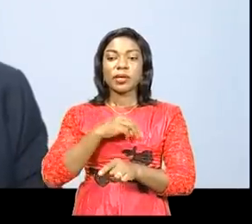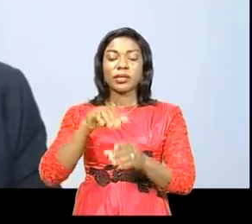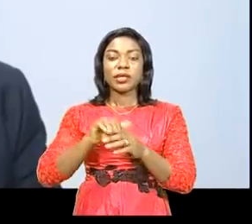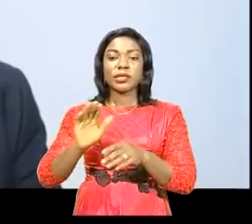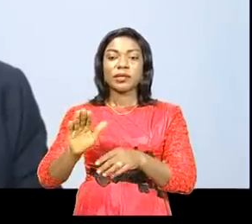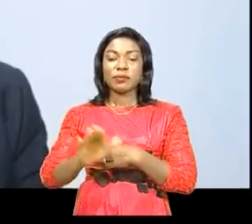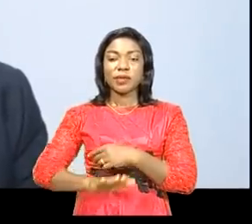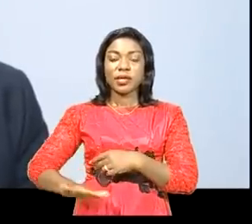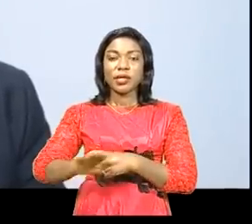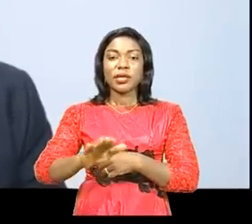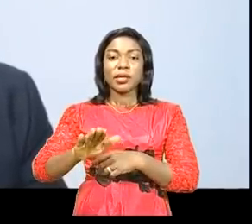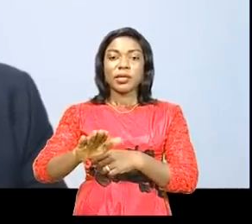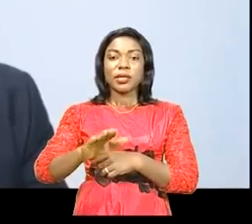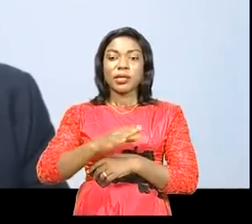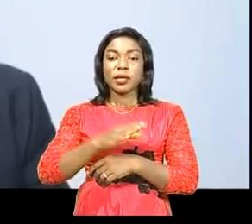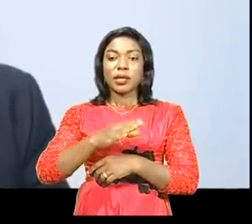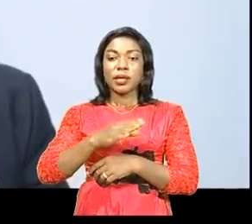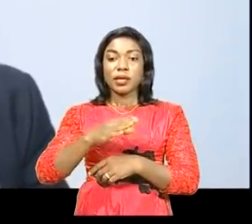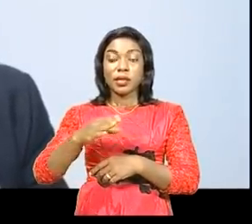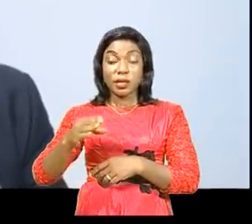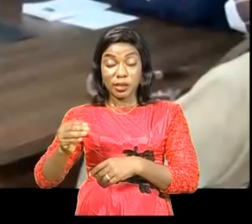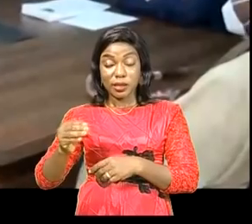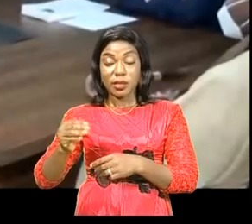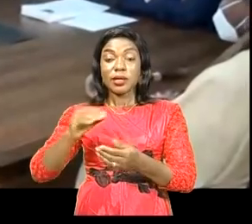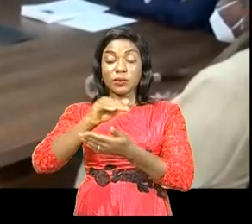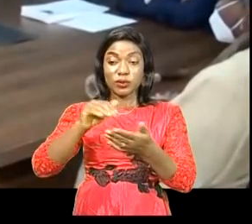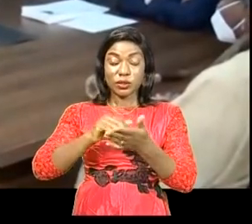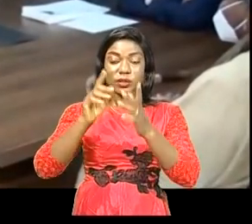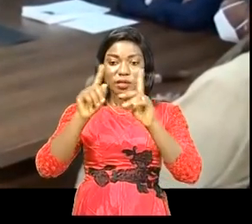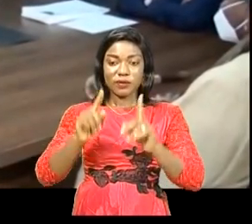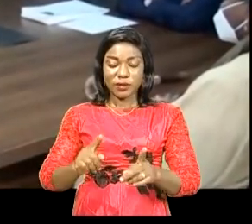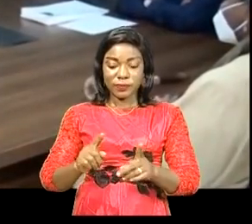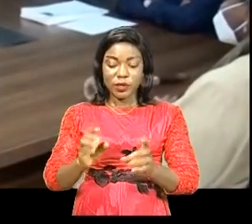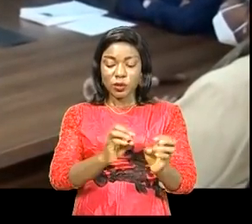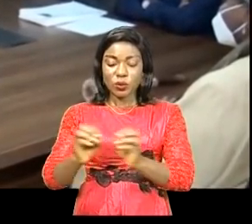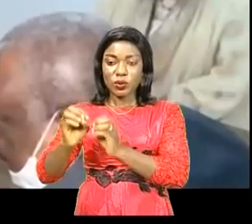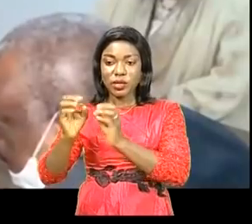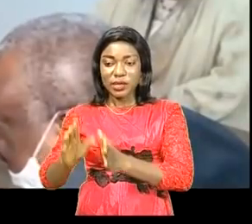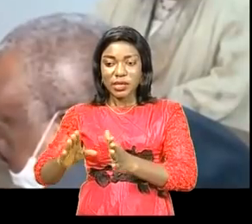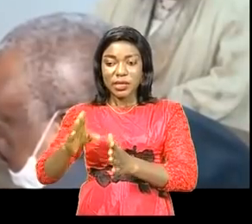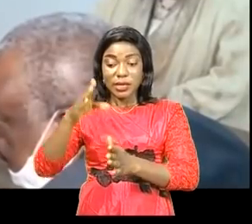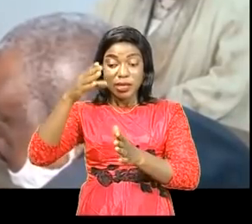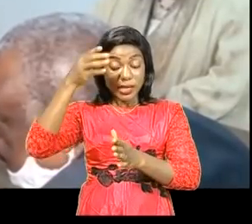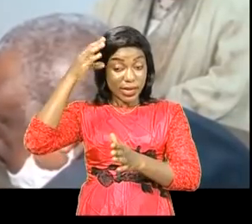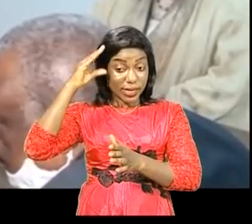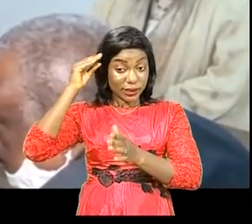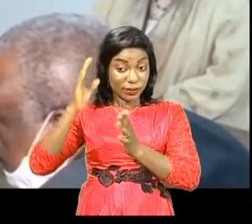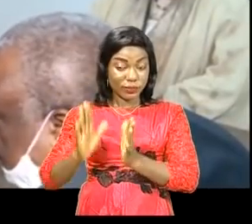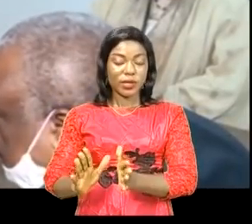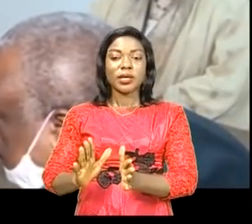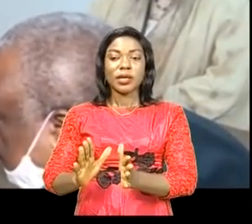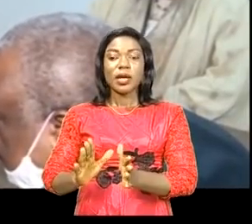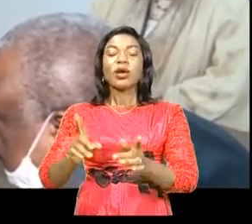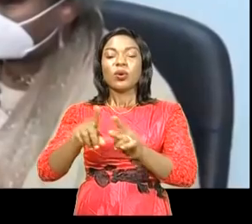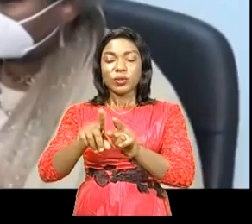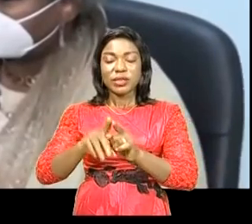et ventres de l'Afrique. Le coordonnateur du panel d'experts, le professeur Ntoumba Luaba a